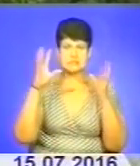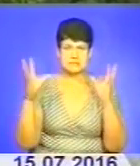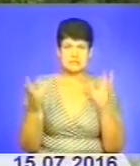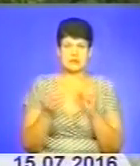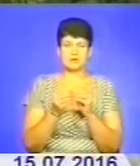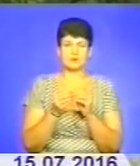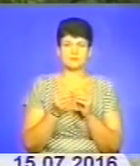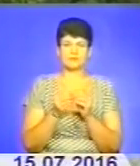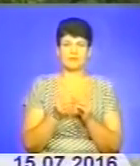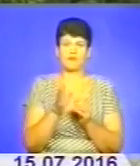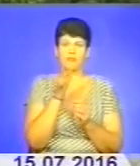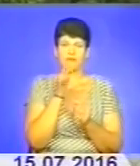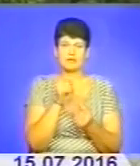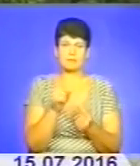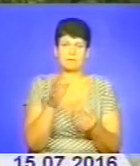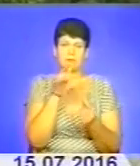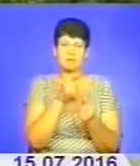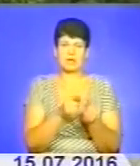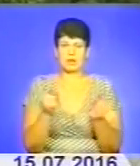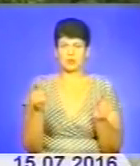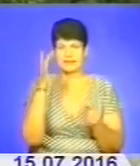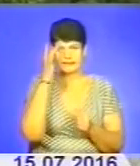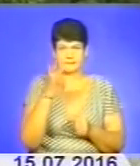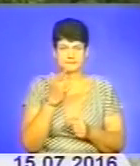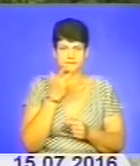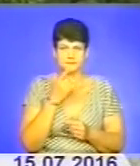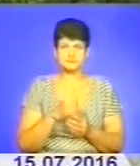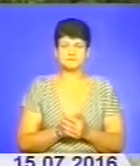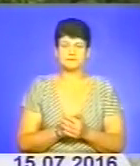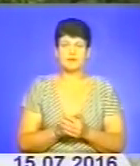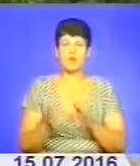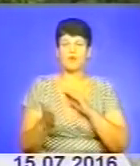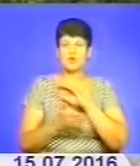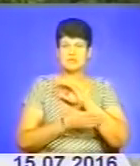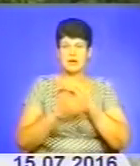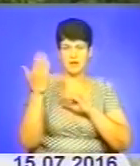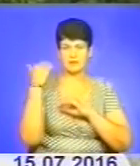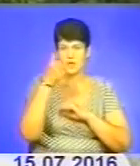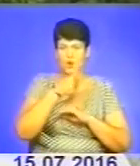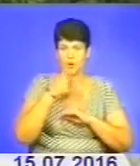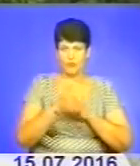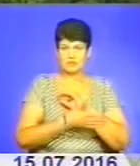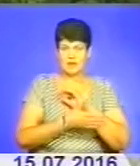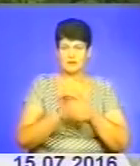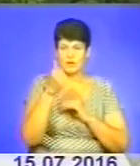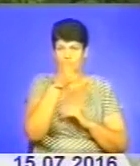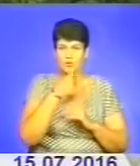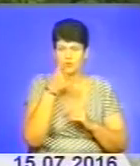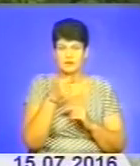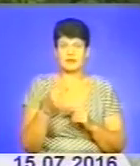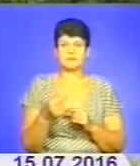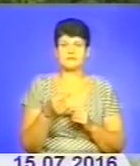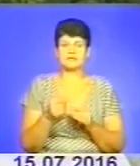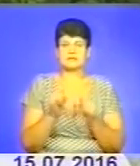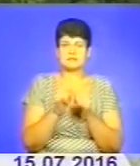в певний період, особливо літній. Ось, в останні роки при зростанні температурних